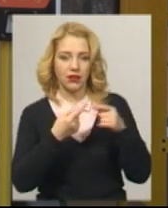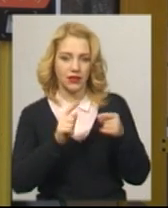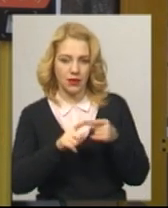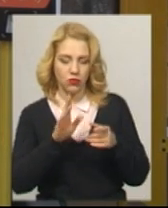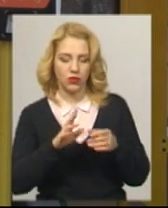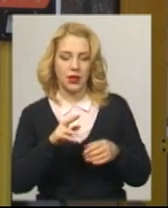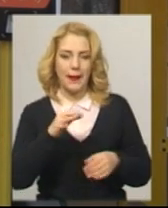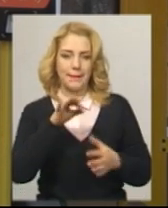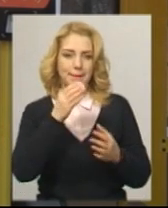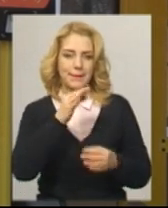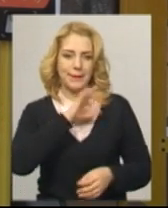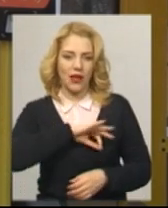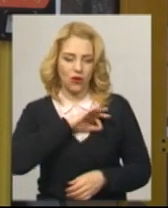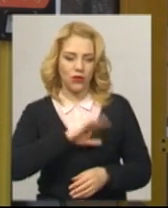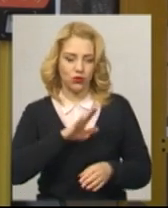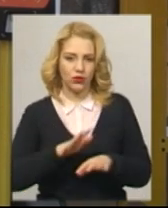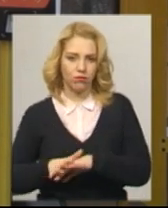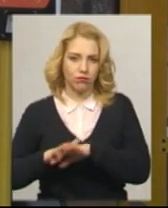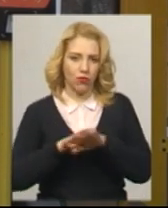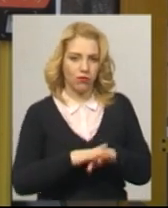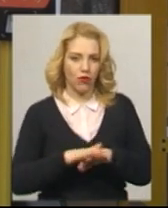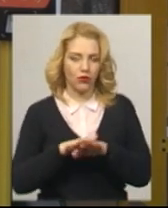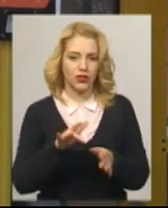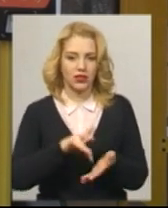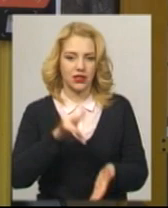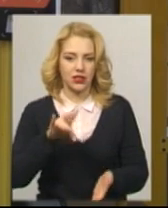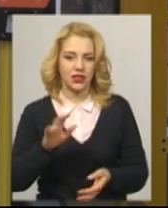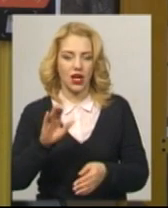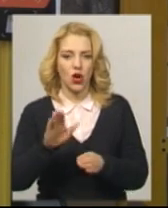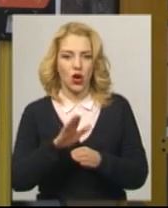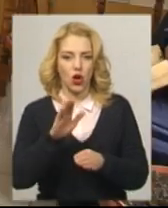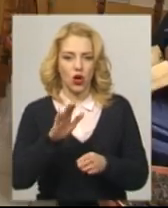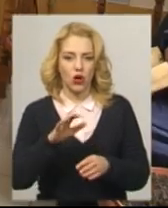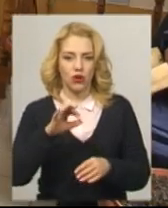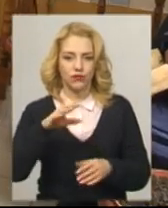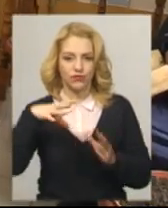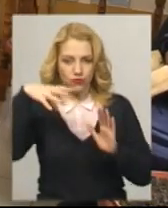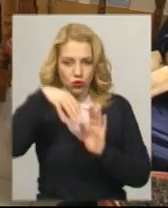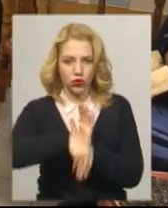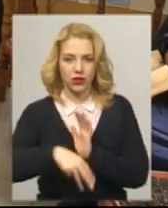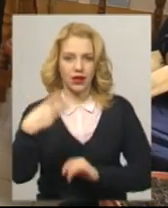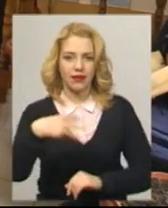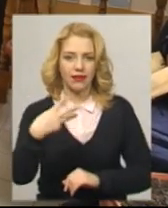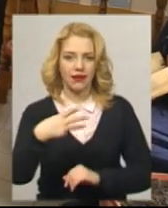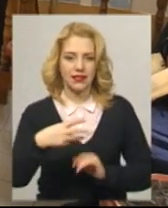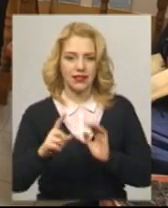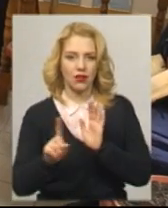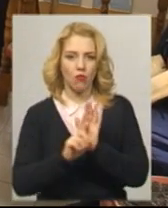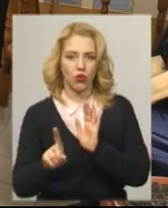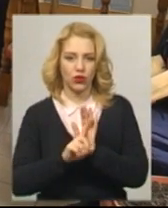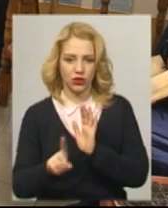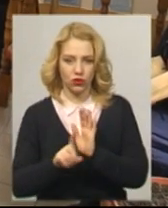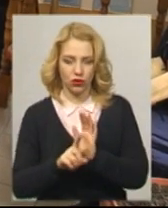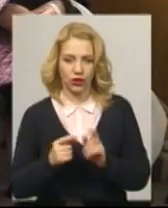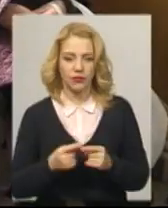поповнюватись централізовано з розрахунку на 30 поїздок. Видача електронних квитків проводиться